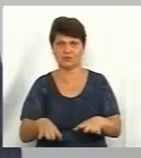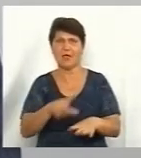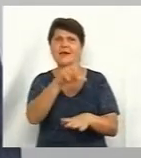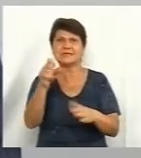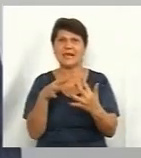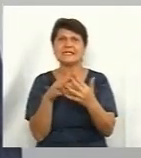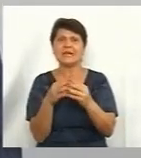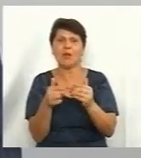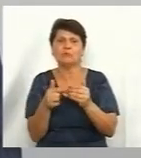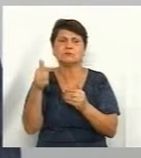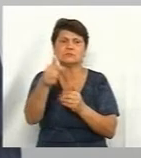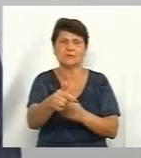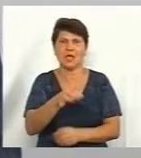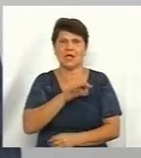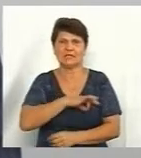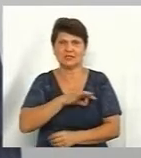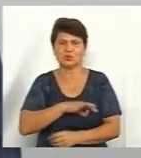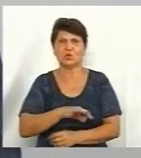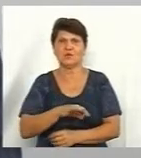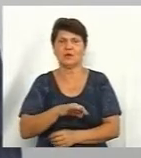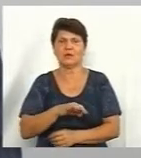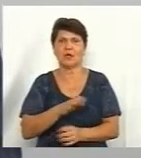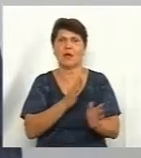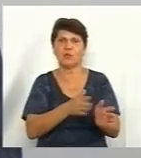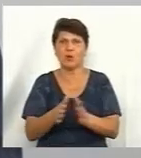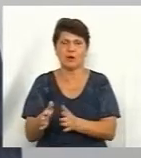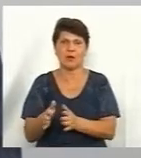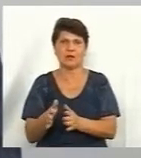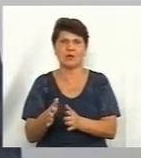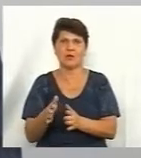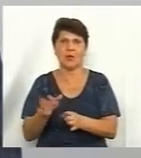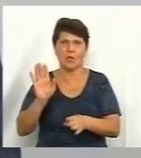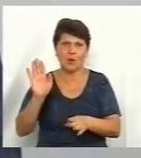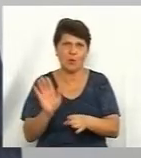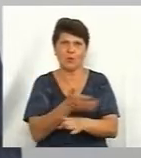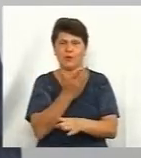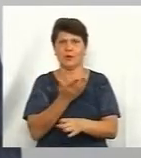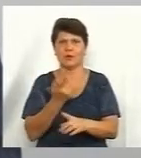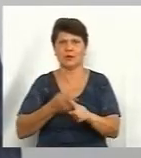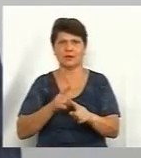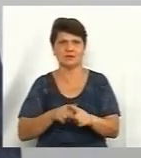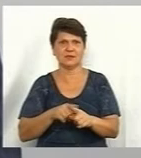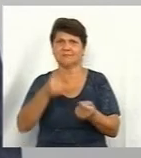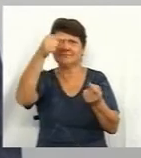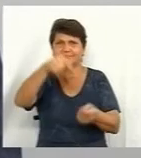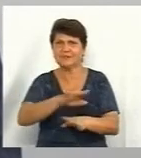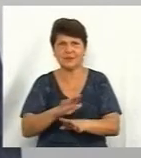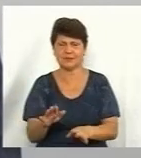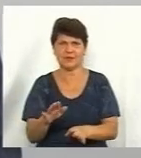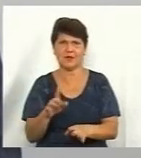застосовувати порядок видалення, який не призначений для цих зелених насаджень,